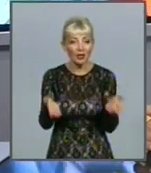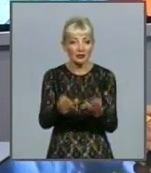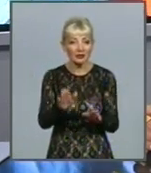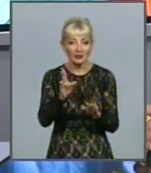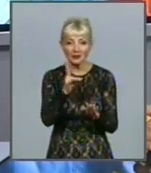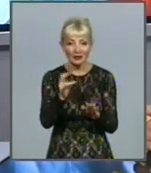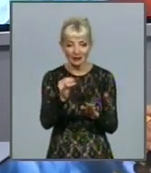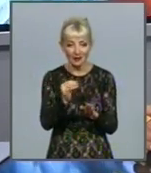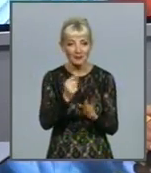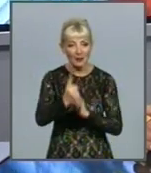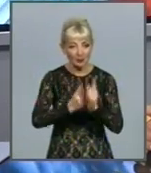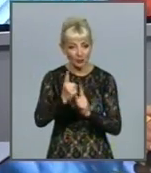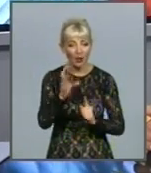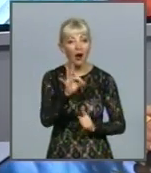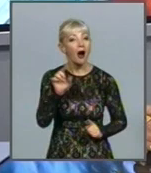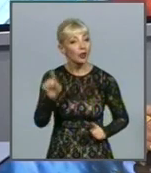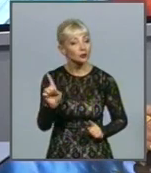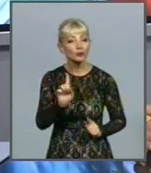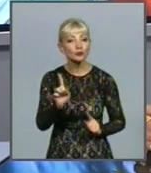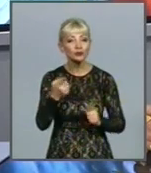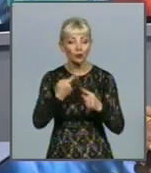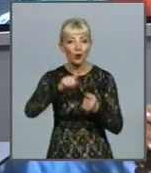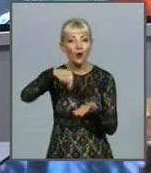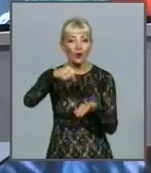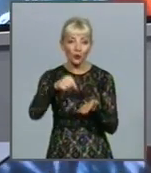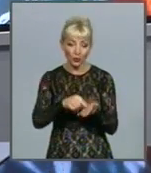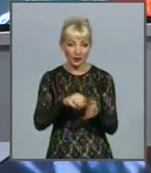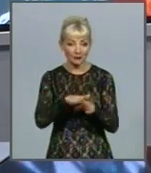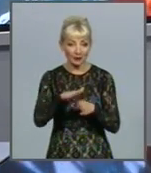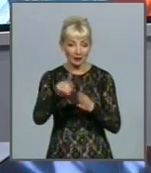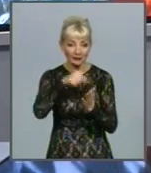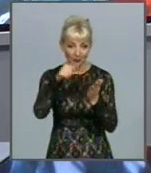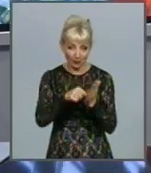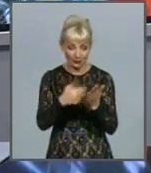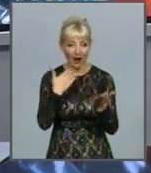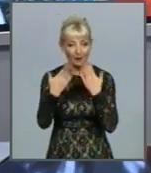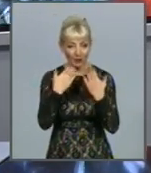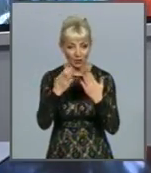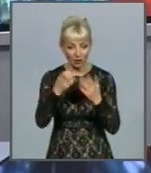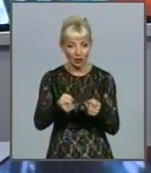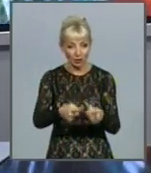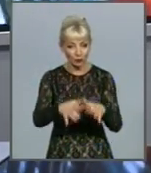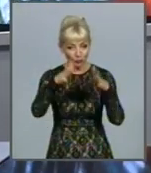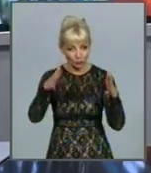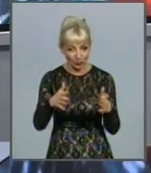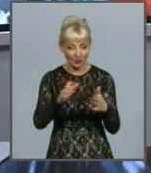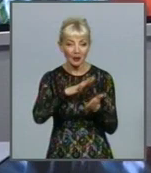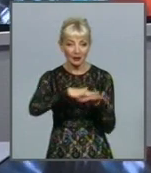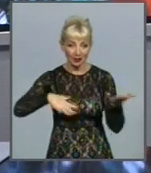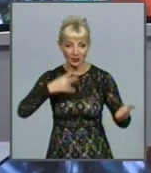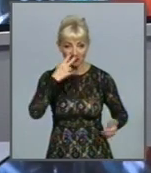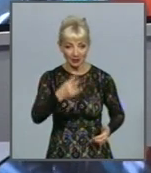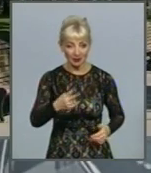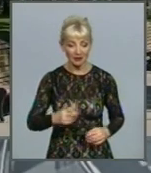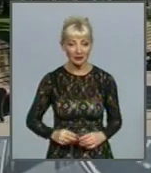непереробленими. Про те, що муніципалітет робить у питанні поводження з твердими побутовими відходами – у наступному